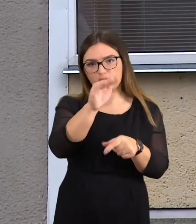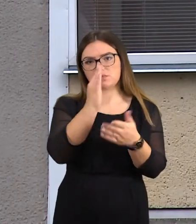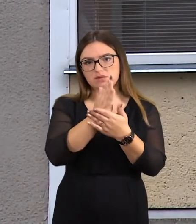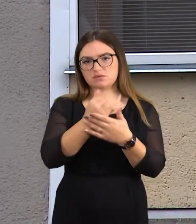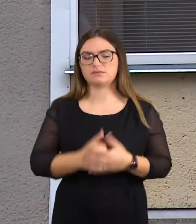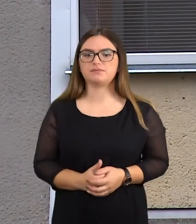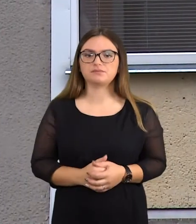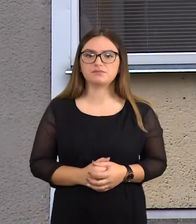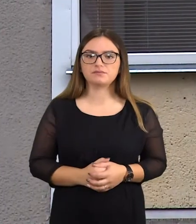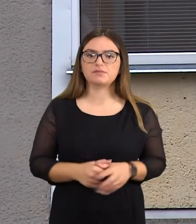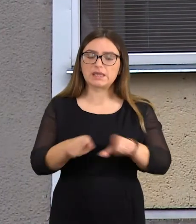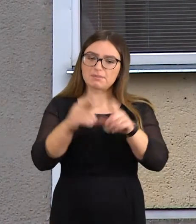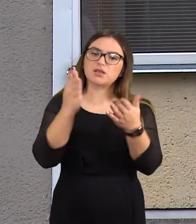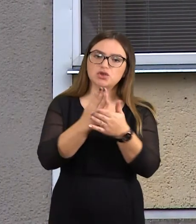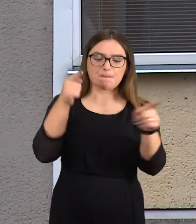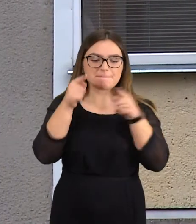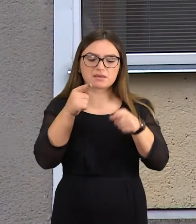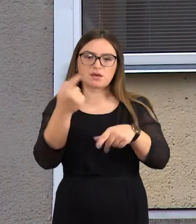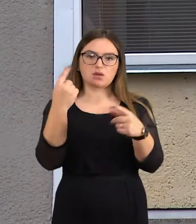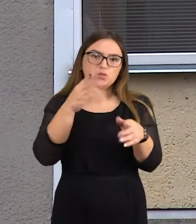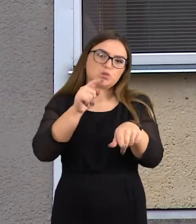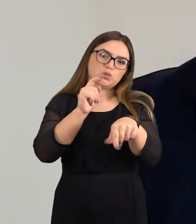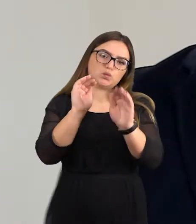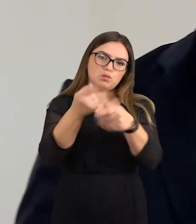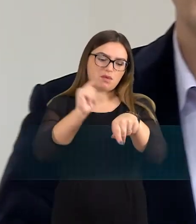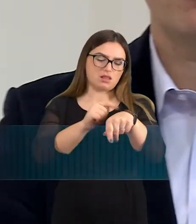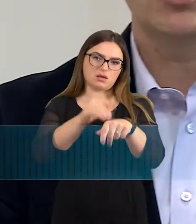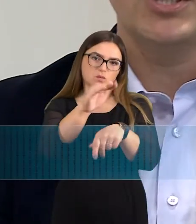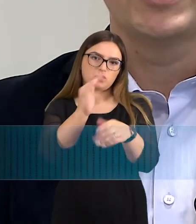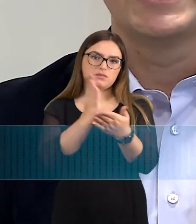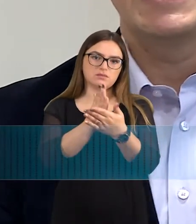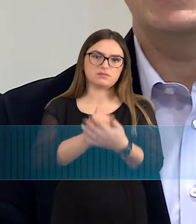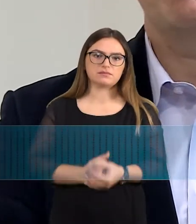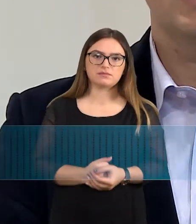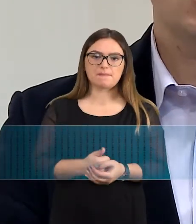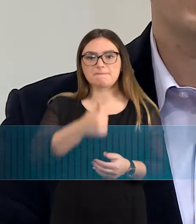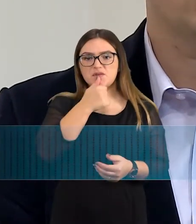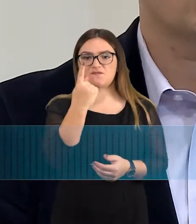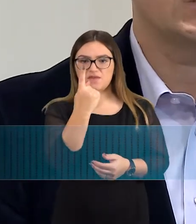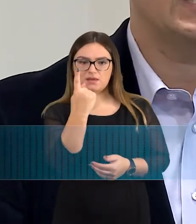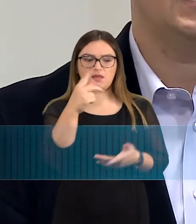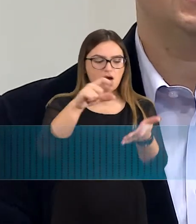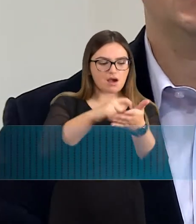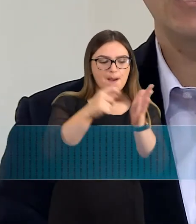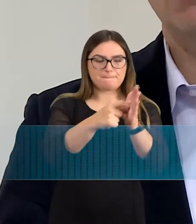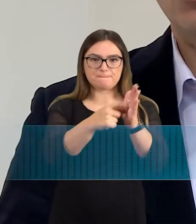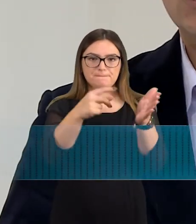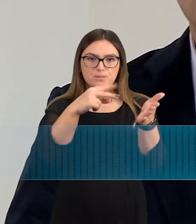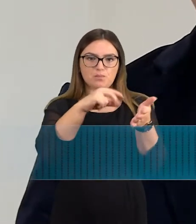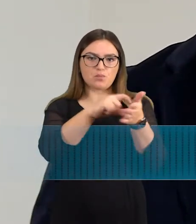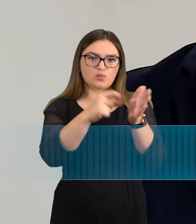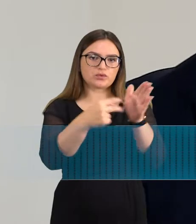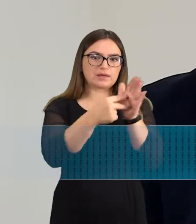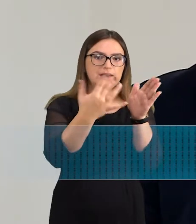emigrantai, kuriems aktuali trumpa laikia nuoma – mėnesiui ar dviem. Vieno kambario būto, pilnai suremontuota kaina gali